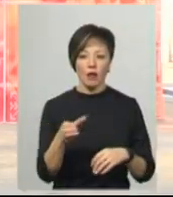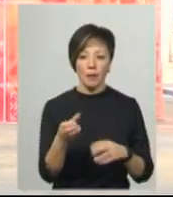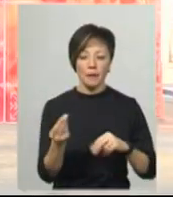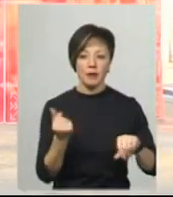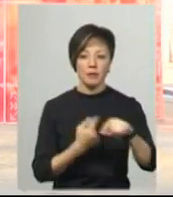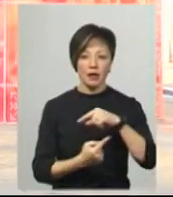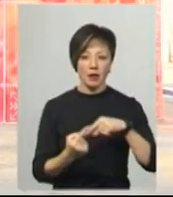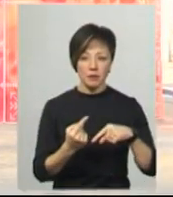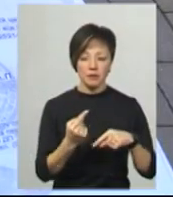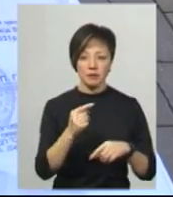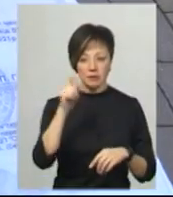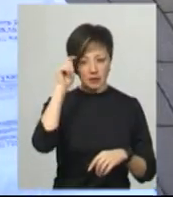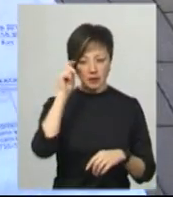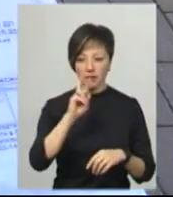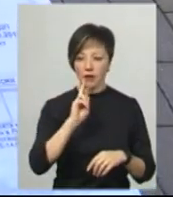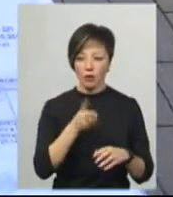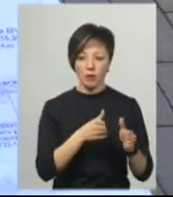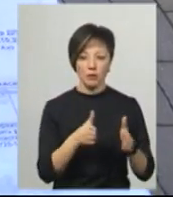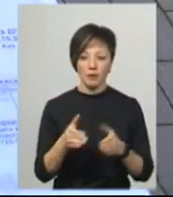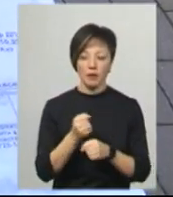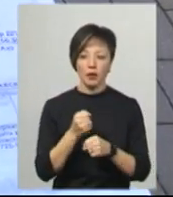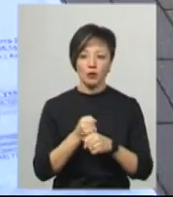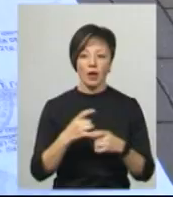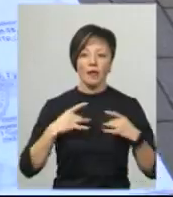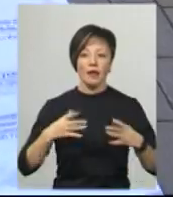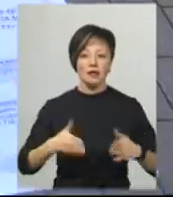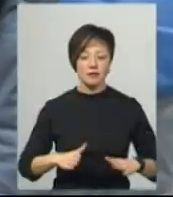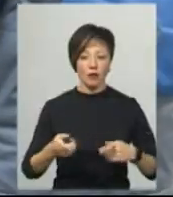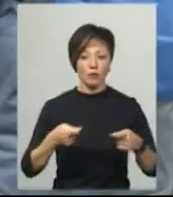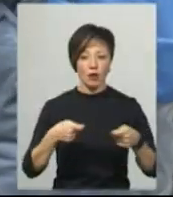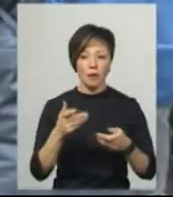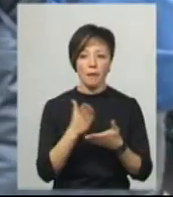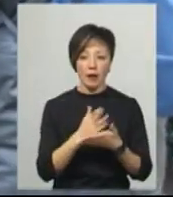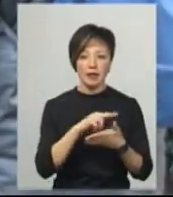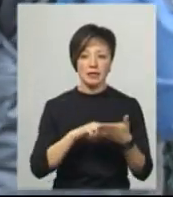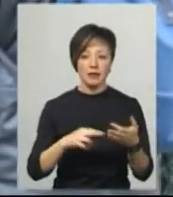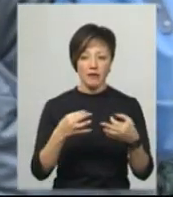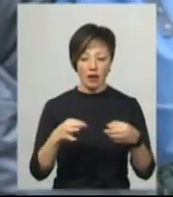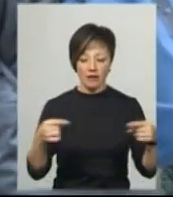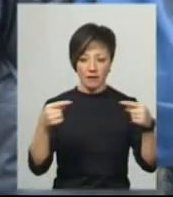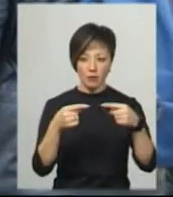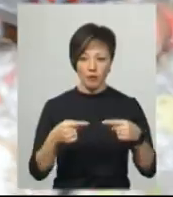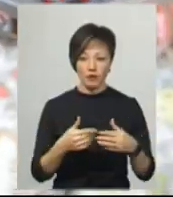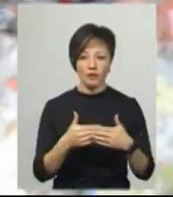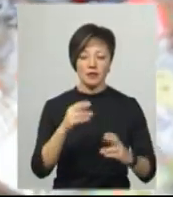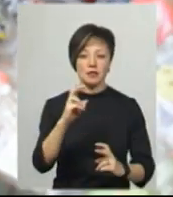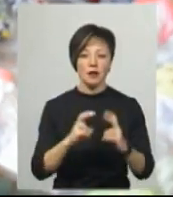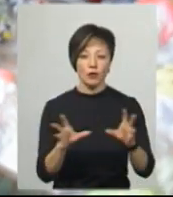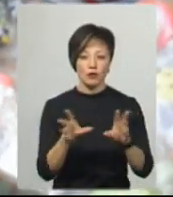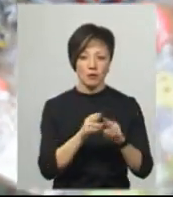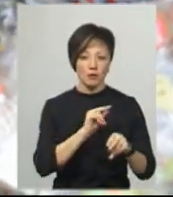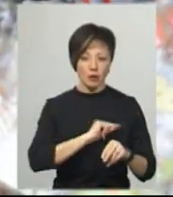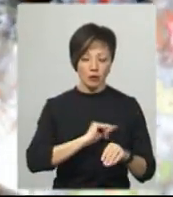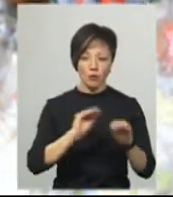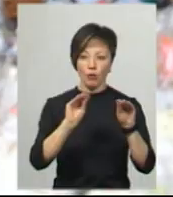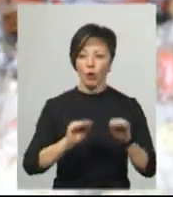Олександр Войтович вже другий рік поспіль працює на Різдвяному ярмарку. Каже, має сертифікати відповідності від заводу, з яким співпрацюють, та